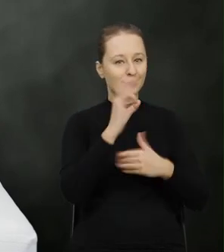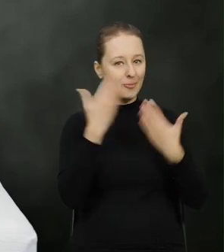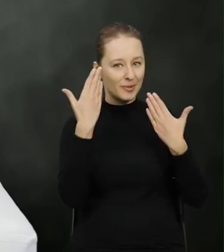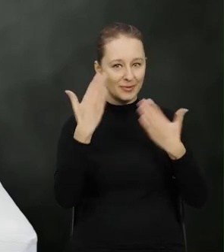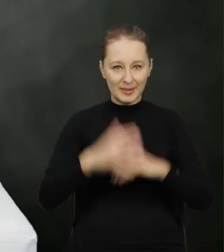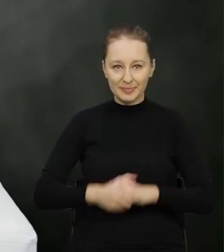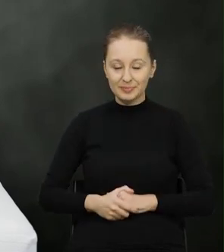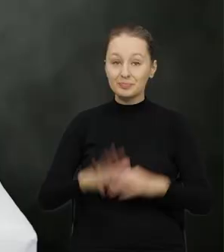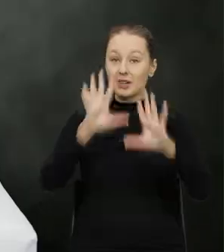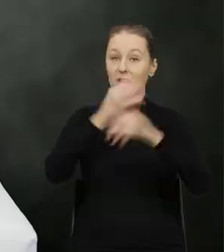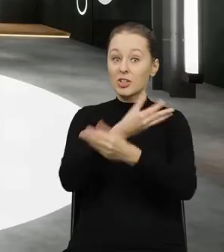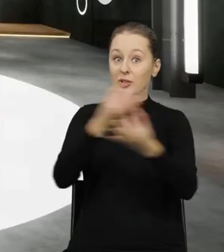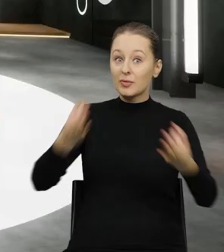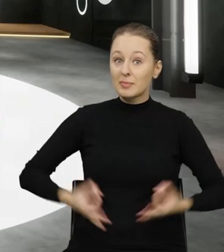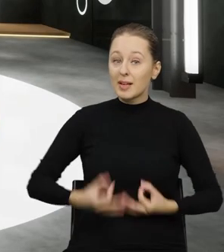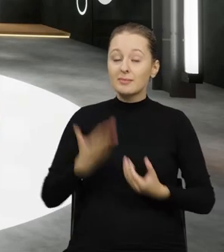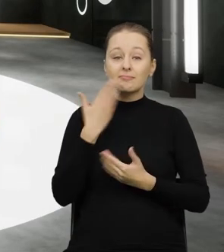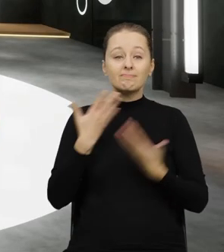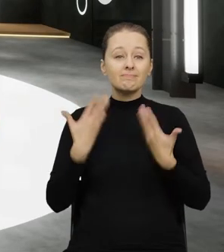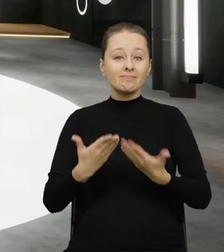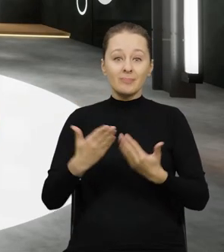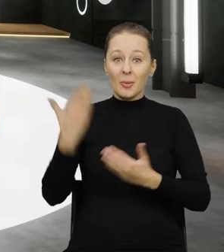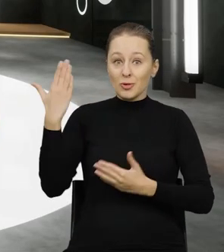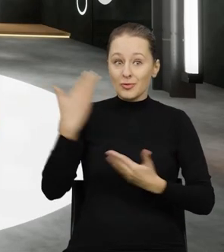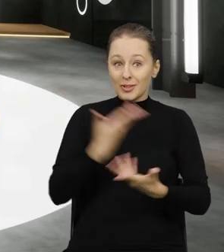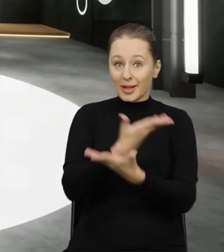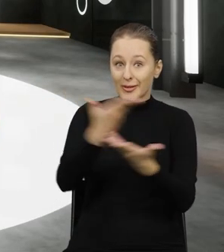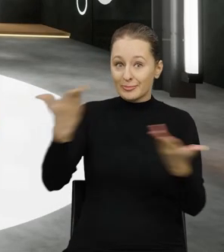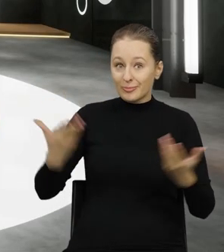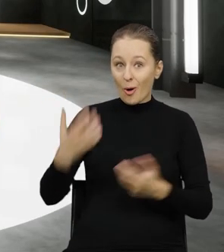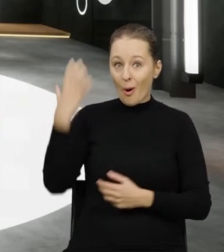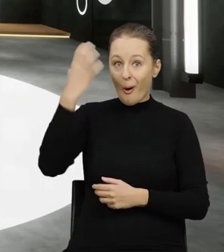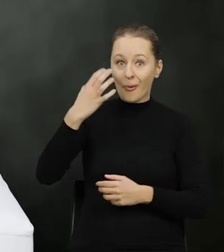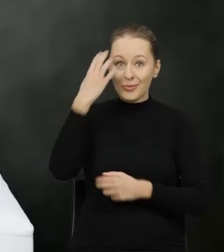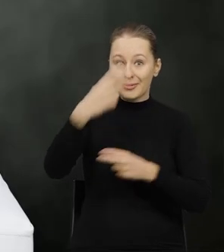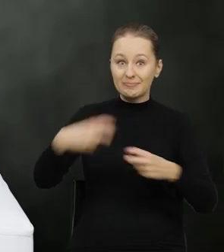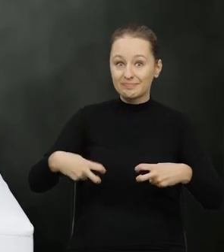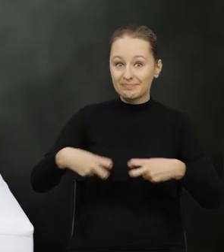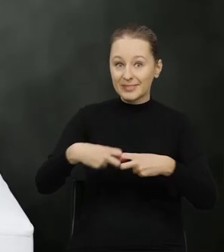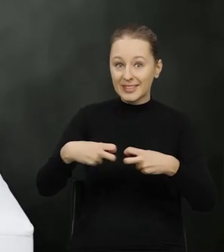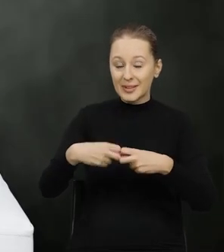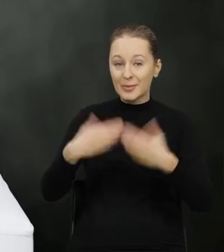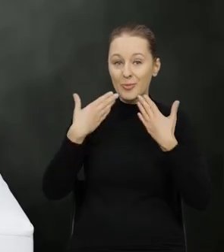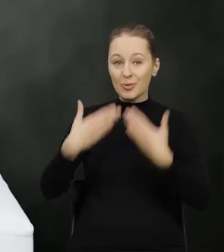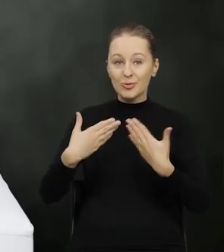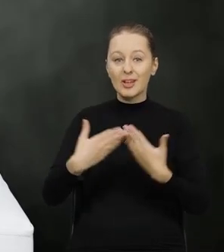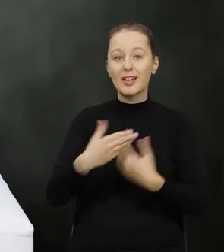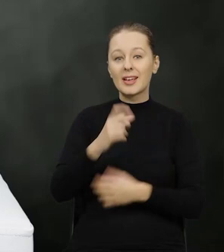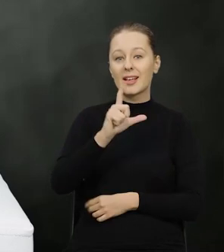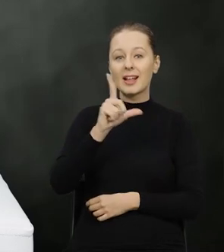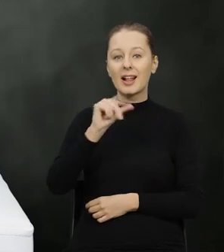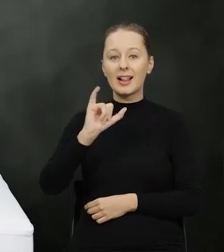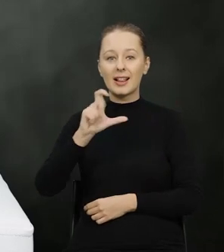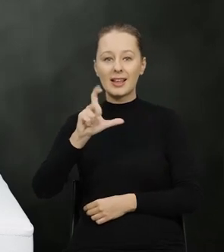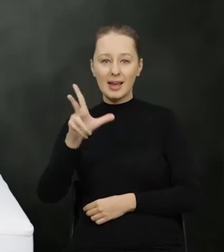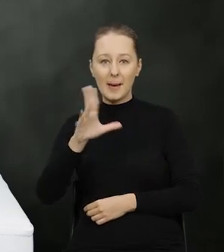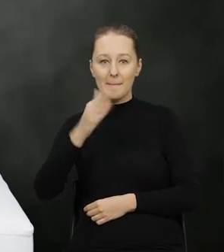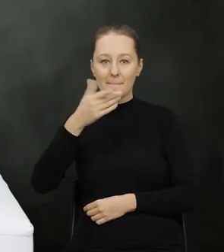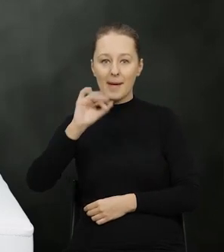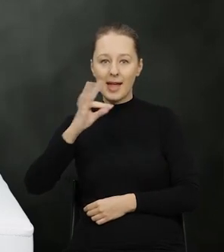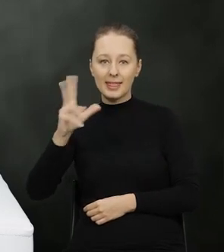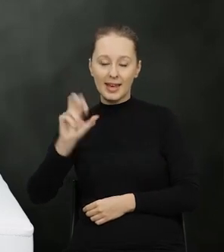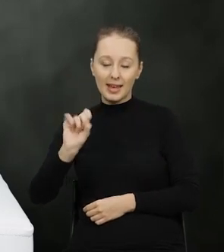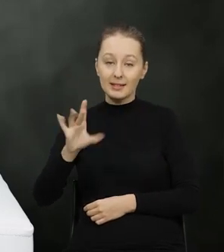Dzień dobry, witam. Proszę Państwa, bardzo chciałabym również przywitać naszych internautów, ponieważ za pośrednictwem platformy ClickMeeting